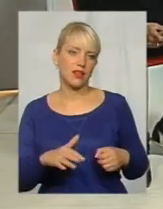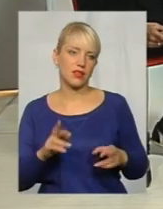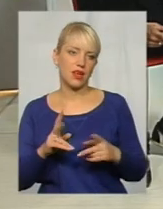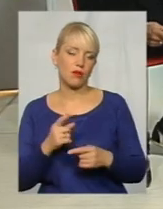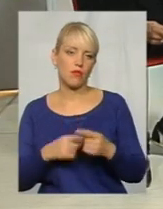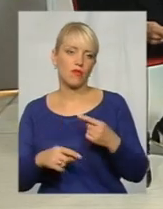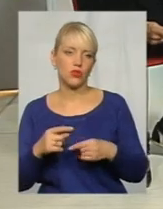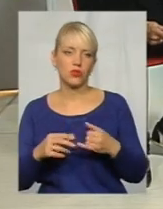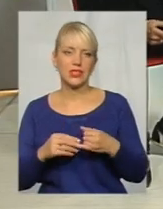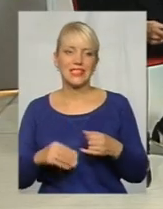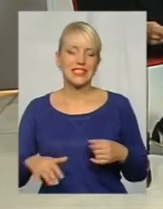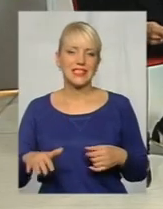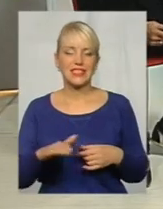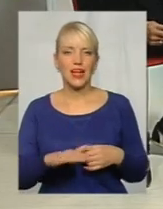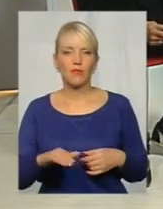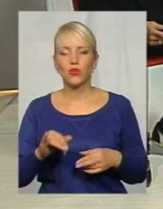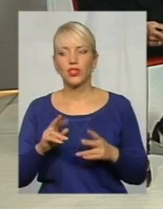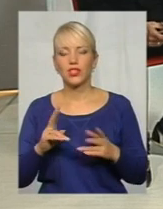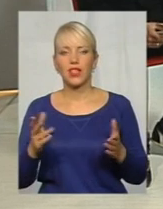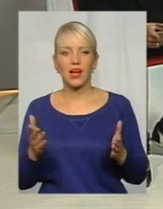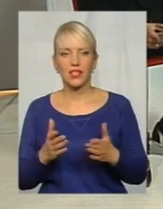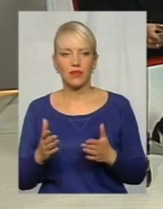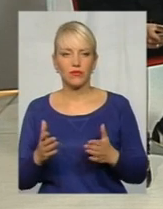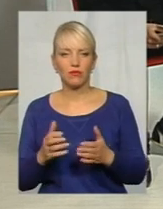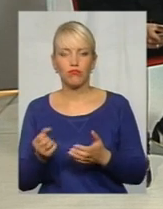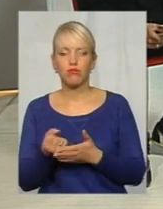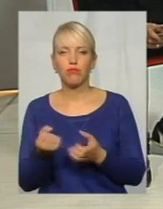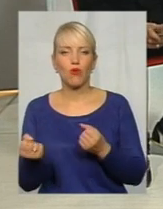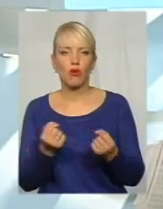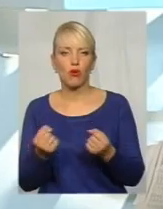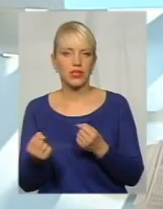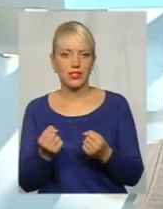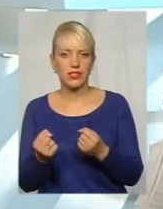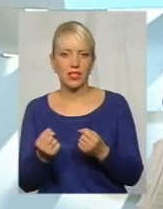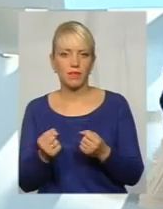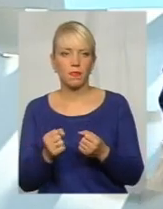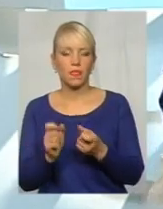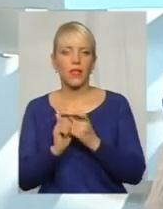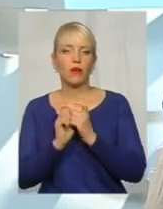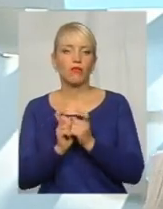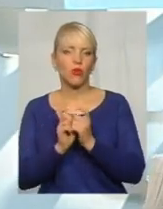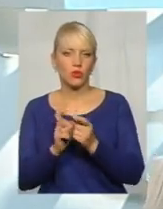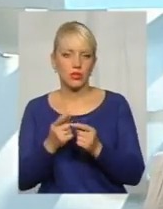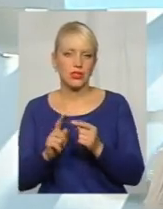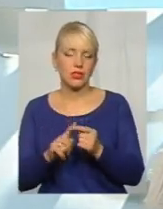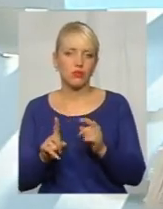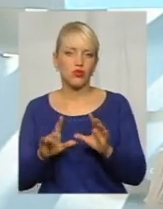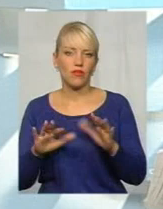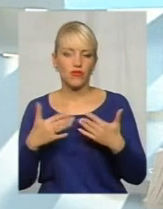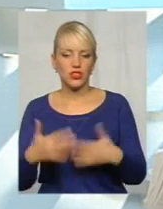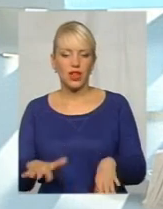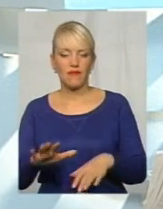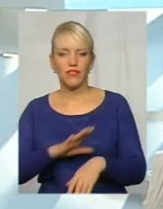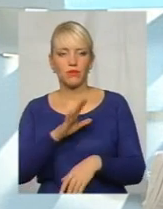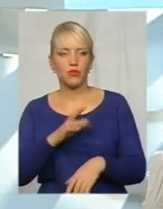повернути землю і яким чином боротися з тим, що вже відбувалося у